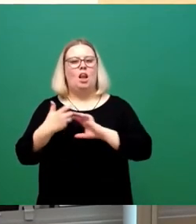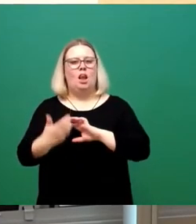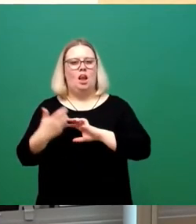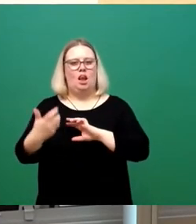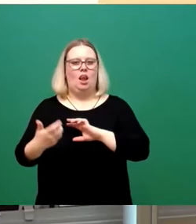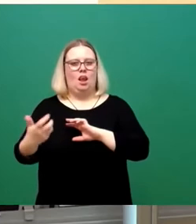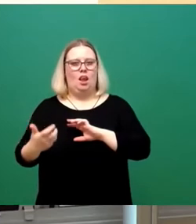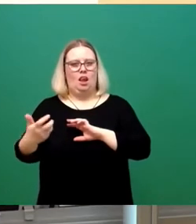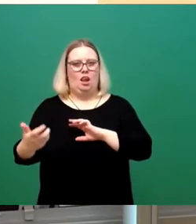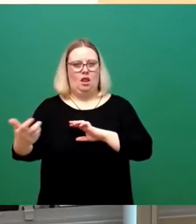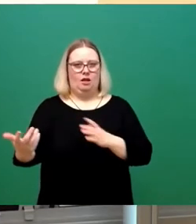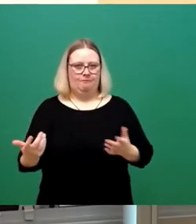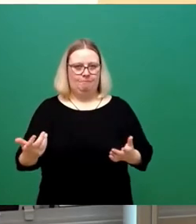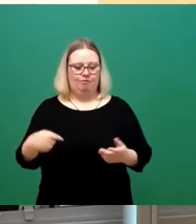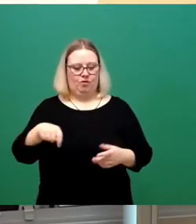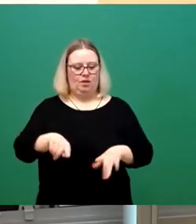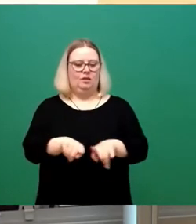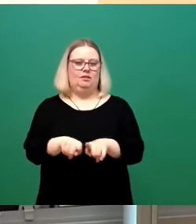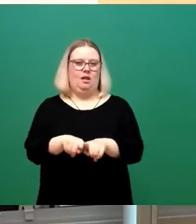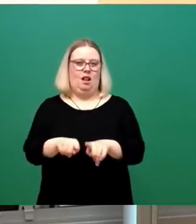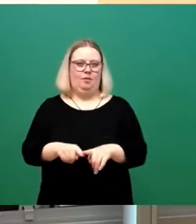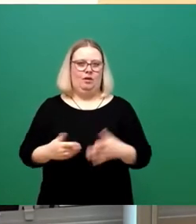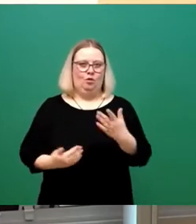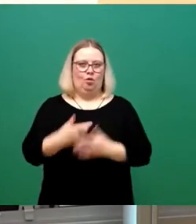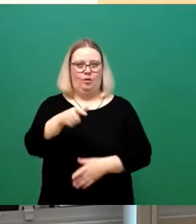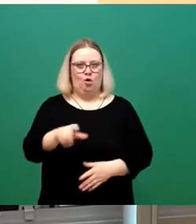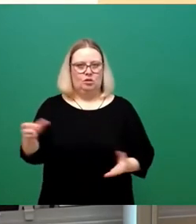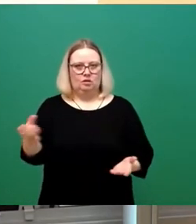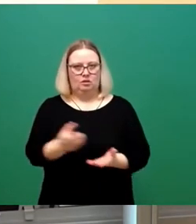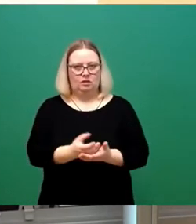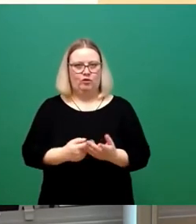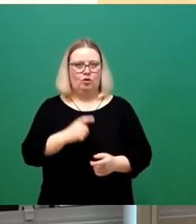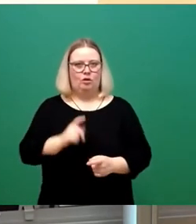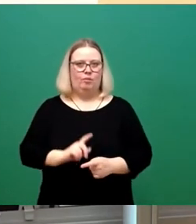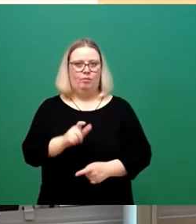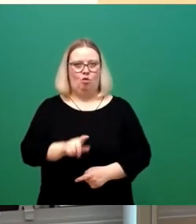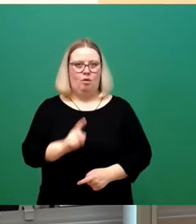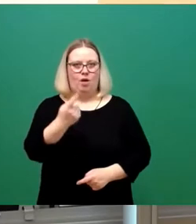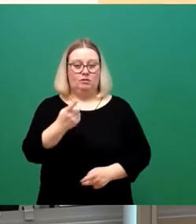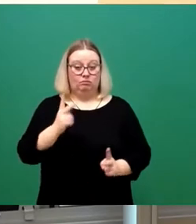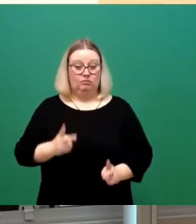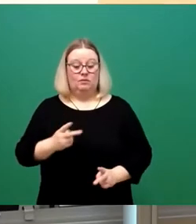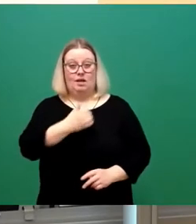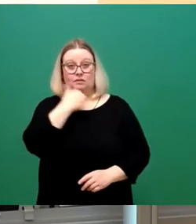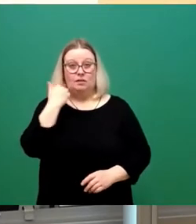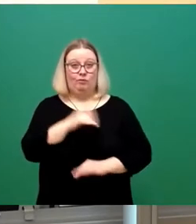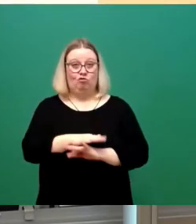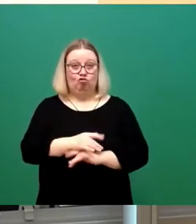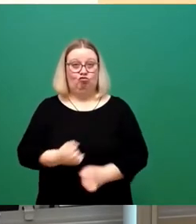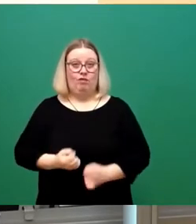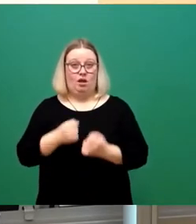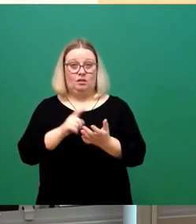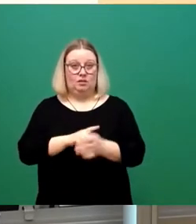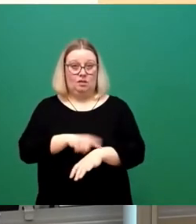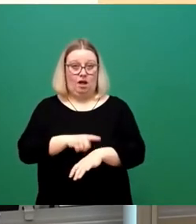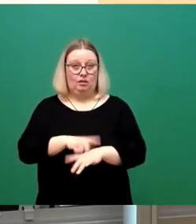diskutiert. Und hier einen neuen Posten zu schaffen von Bürgermeistern in extrem wirtschaftlich schweren Zeiten, bloß damit sich